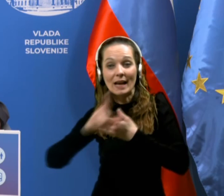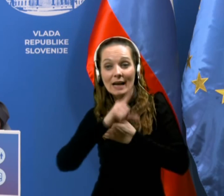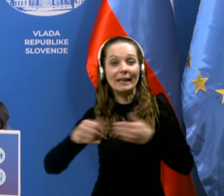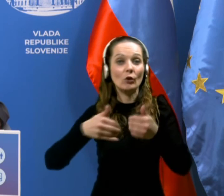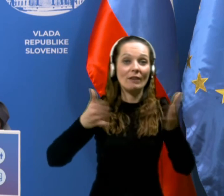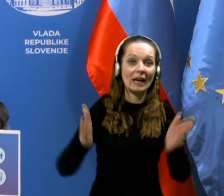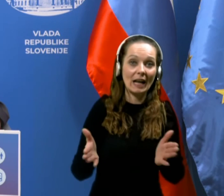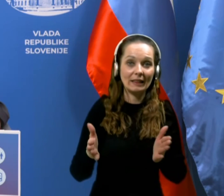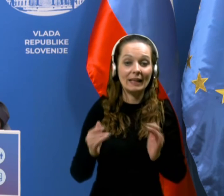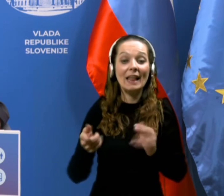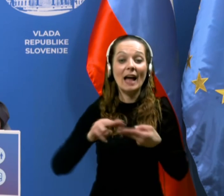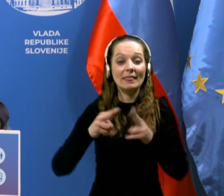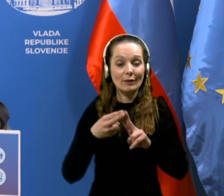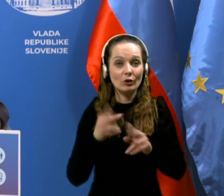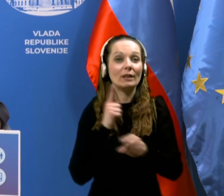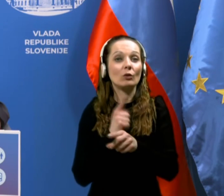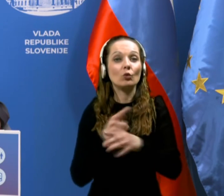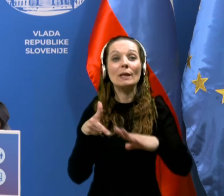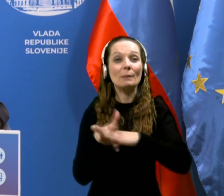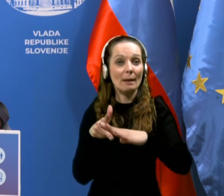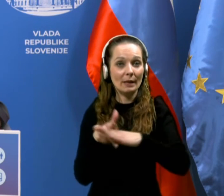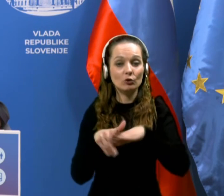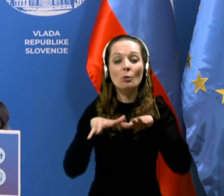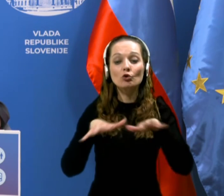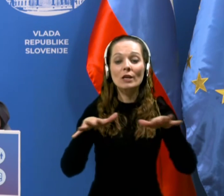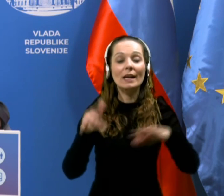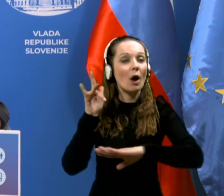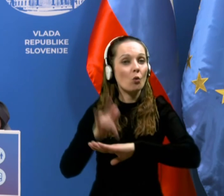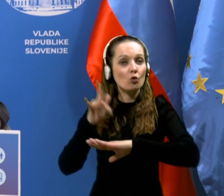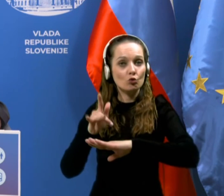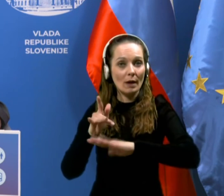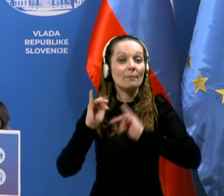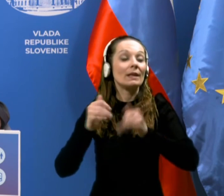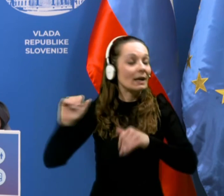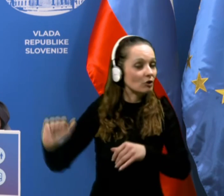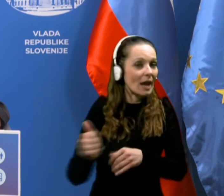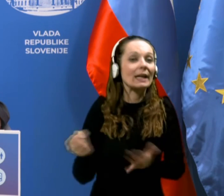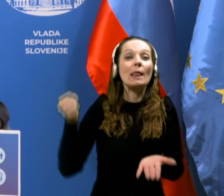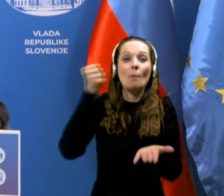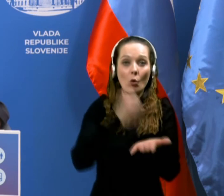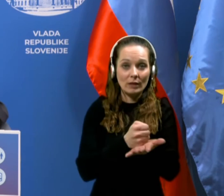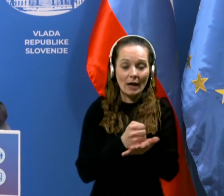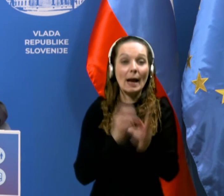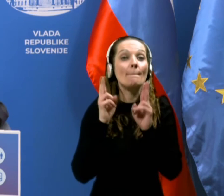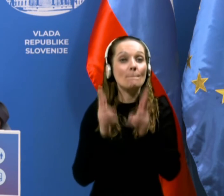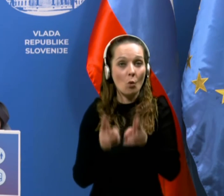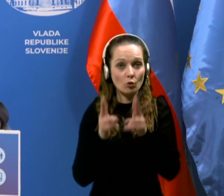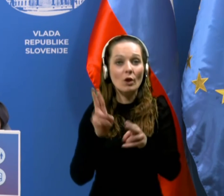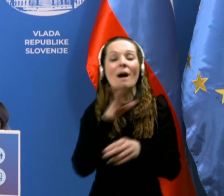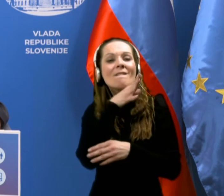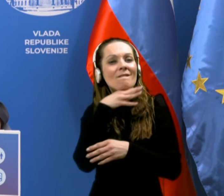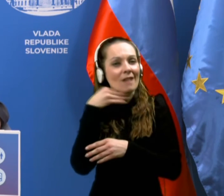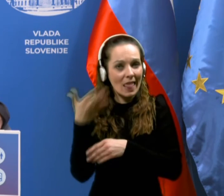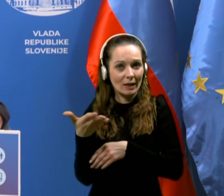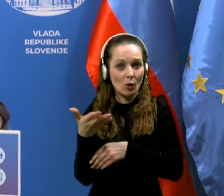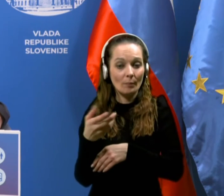karanteno in na ta način tudi preprečimo širjenje okužbe. Torej, še enkrat povdarjam, možnosti je veliko,